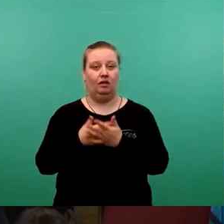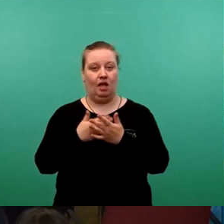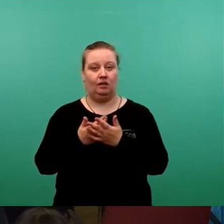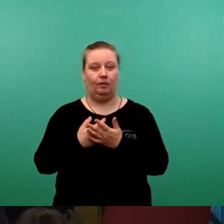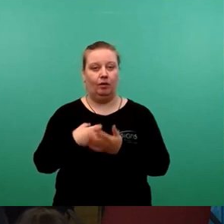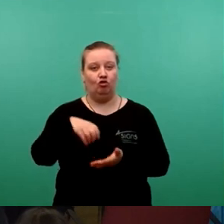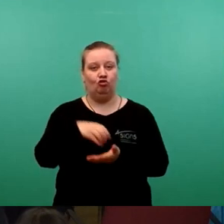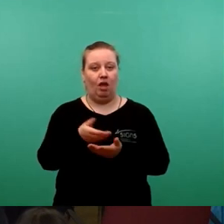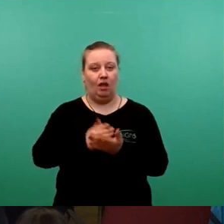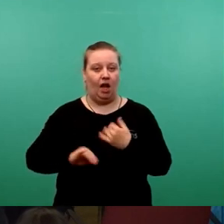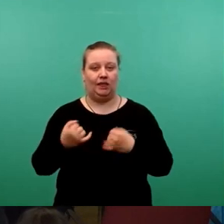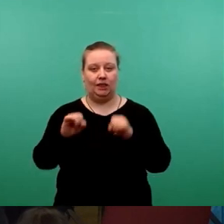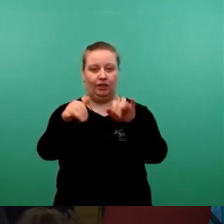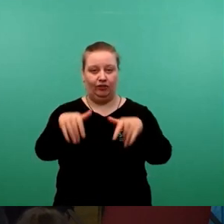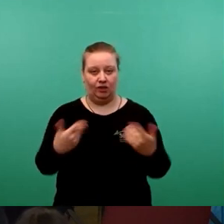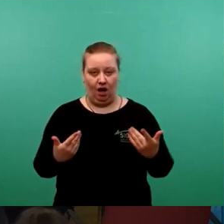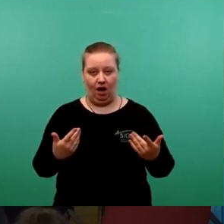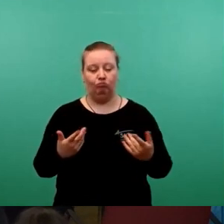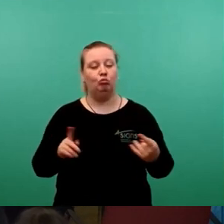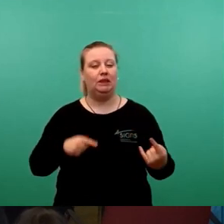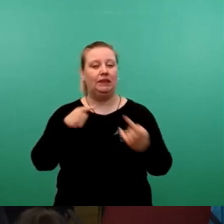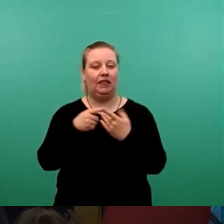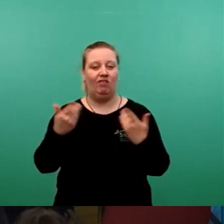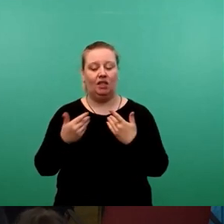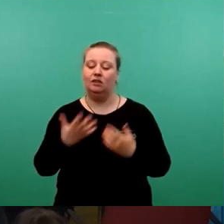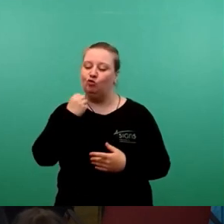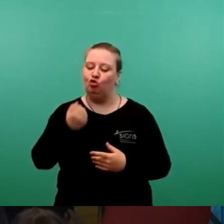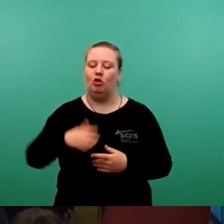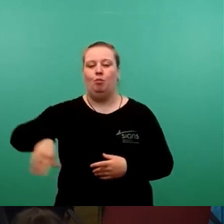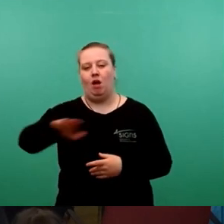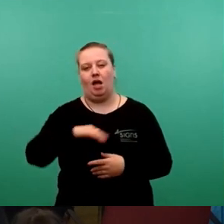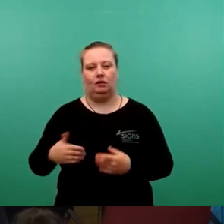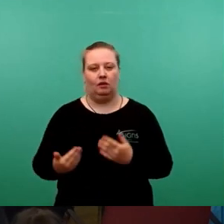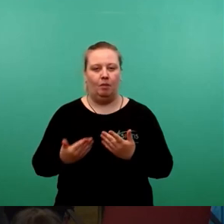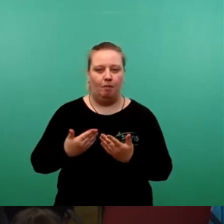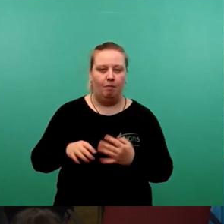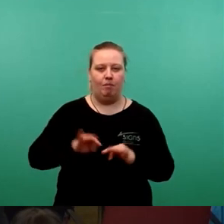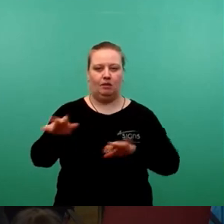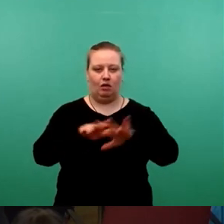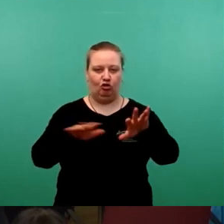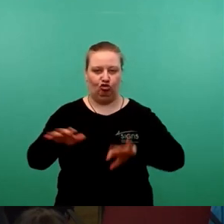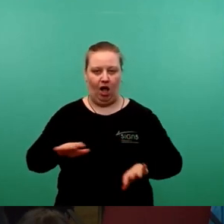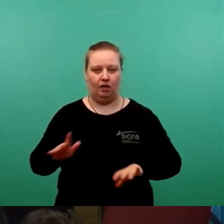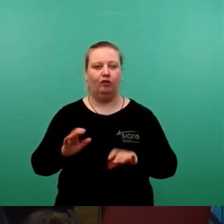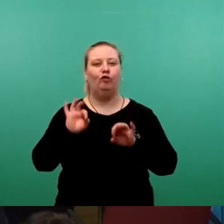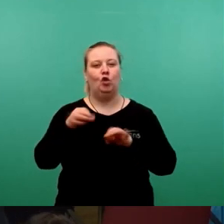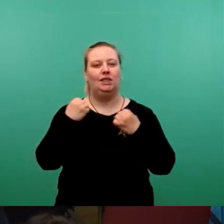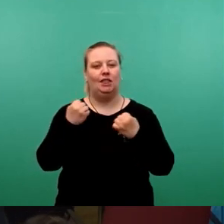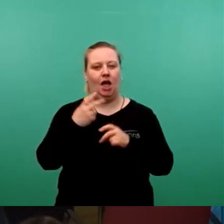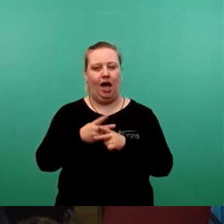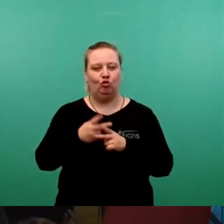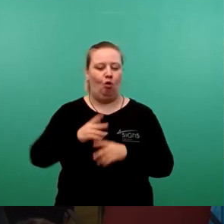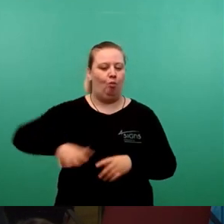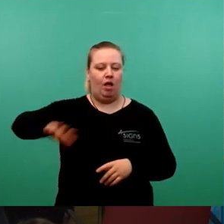Initiativen, die sich für eine neue Platzgestaltung zur Erhöhung der Verkehrssicherheit und Erhöhung der Aufenthaltsqualität dieses